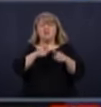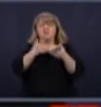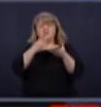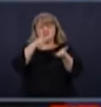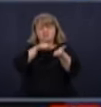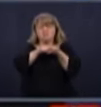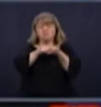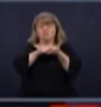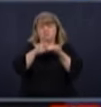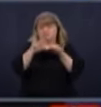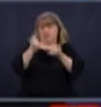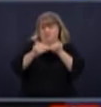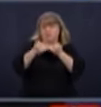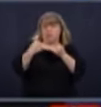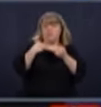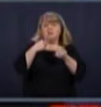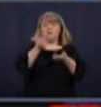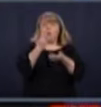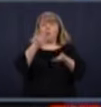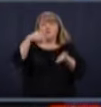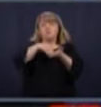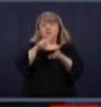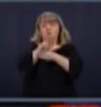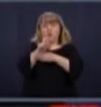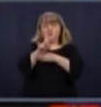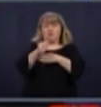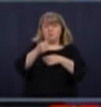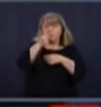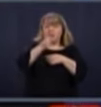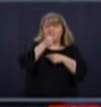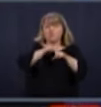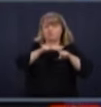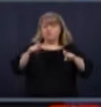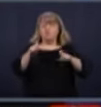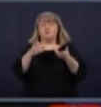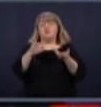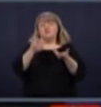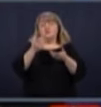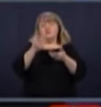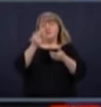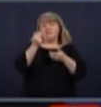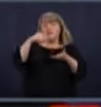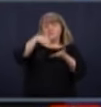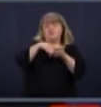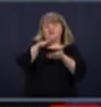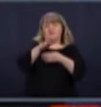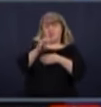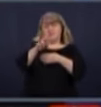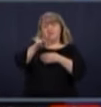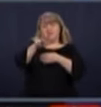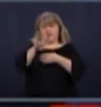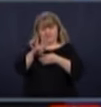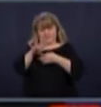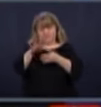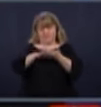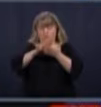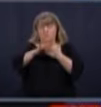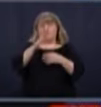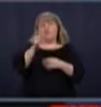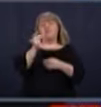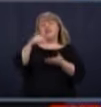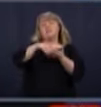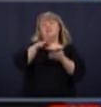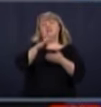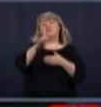semaine, 11 300 prélèvements, 13 435 analyses. Donc, encore une fois,